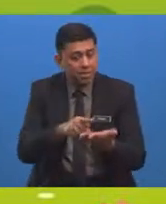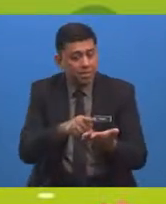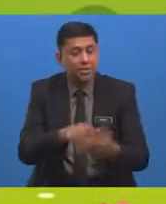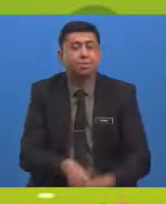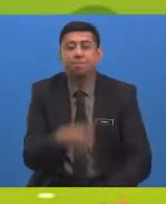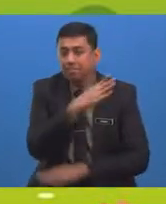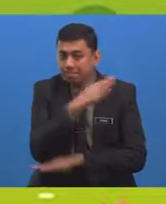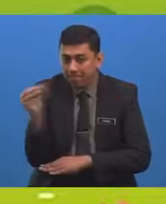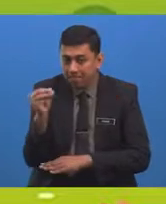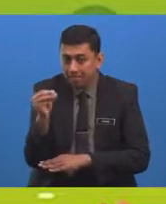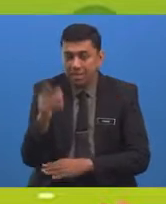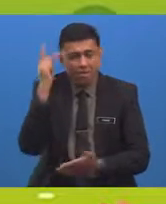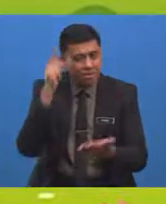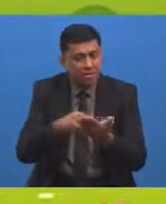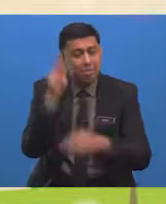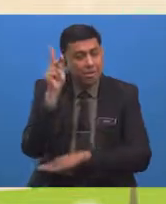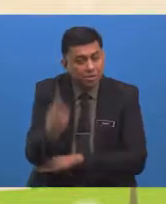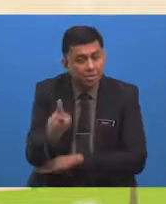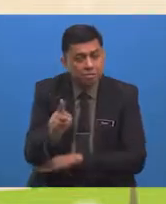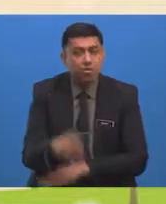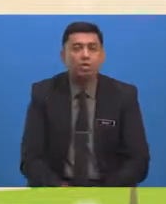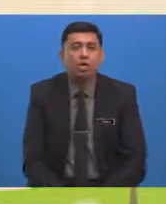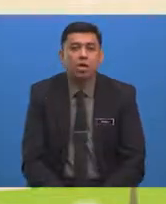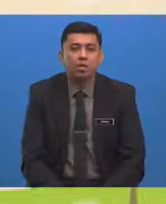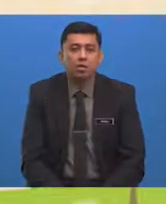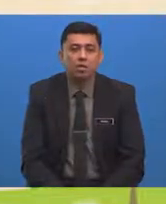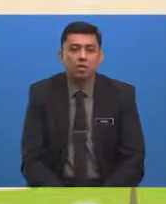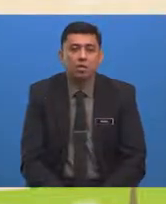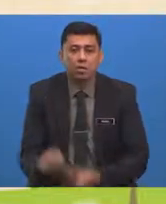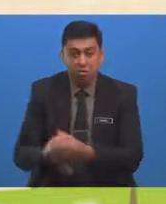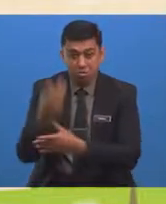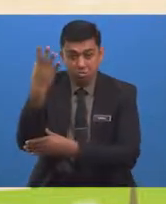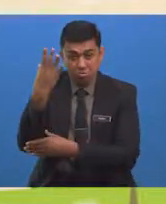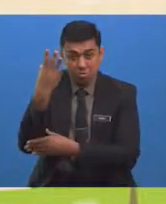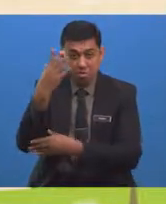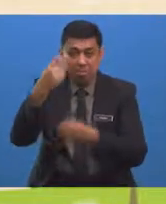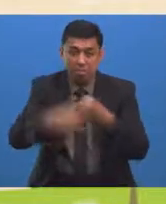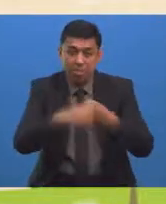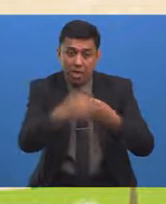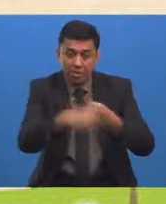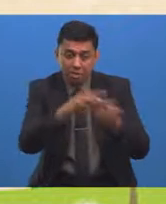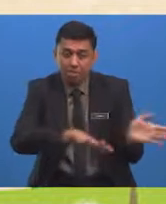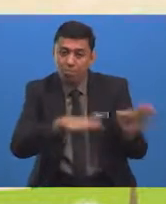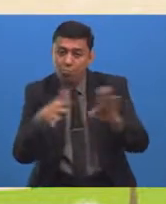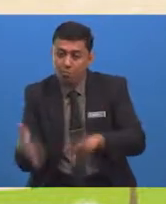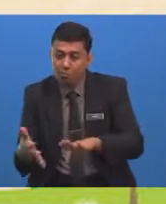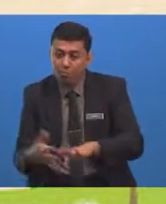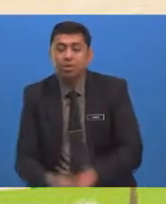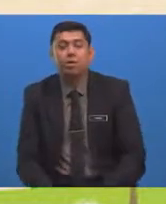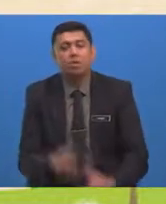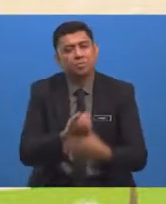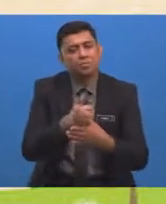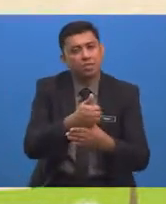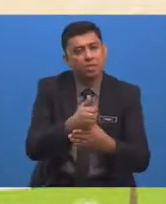Dan mengenal pasti pula Tumbuhan yang diancam kepupusan Antara